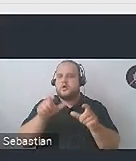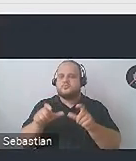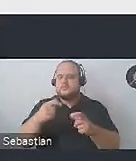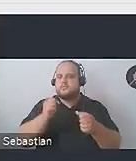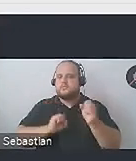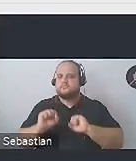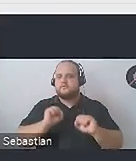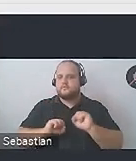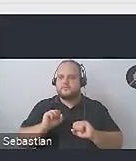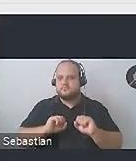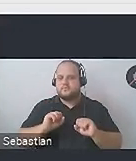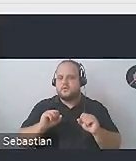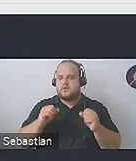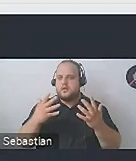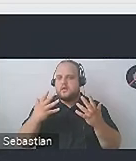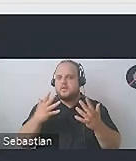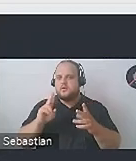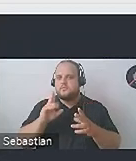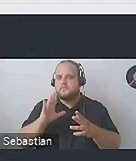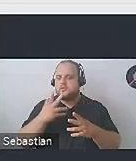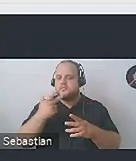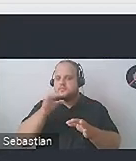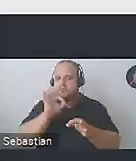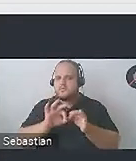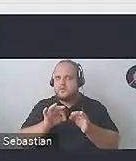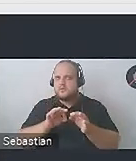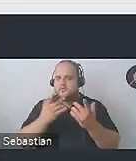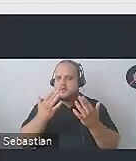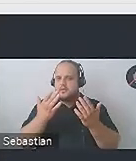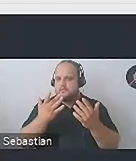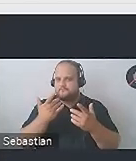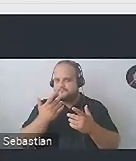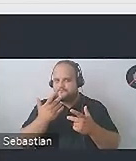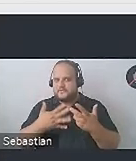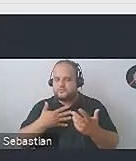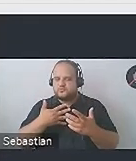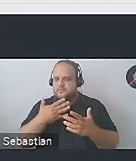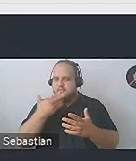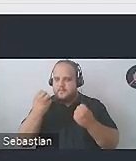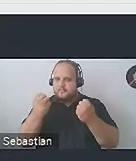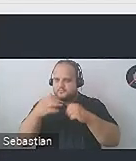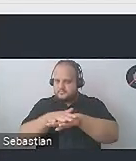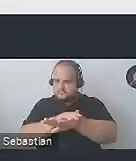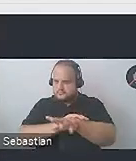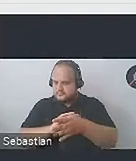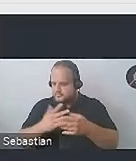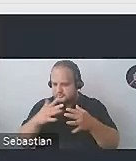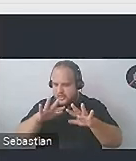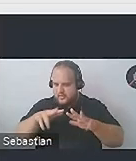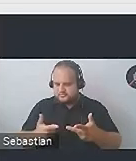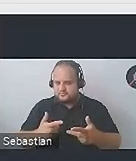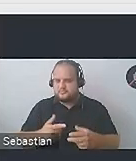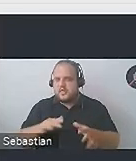niepełnosprawnością ruchową. Jeżeli ktoś ma nie do końca sprawne dłonie, nadgarstki, ma jakieś tremory, czyli